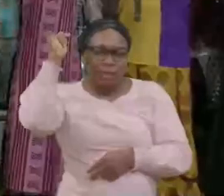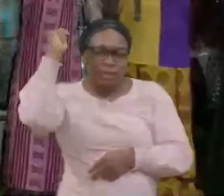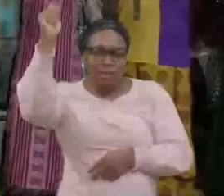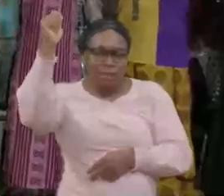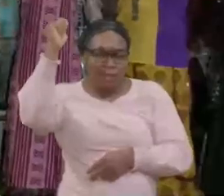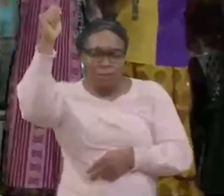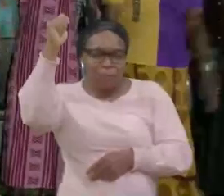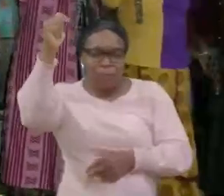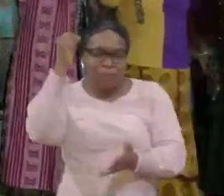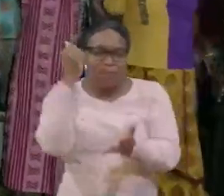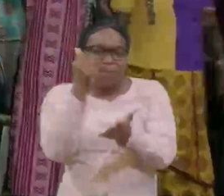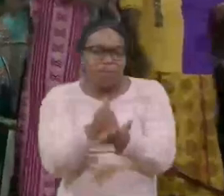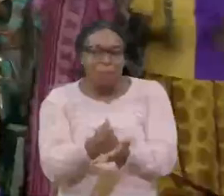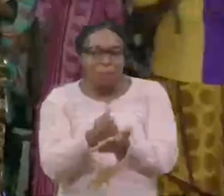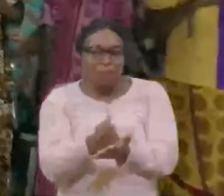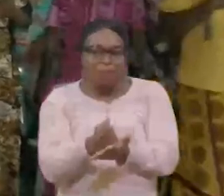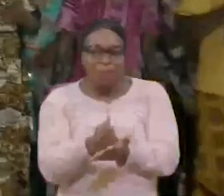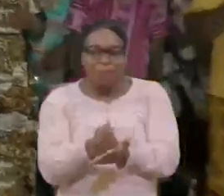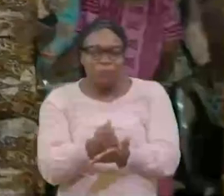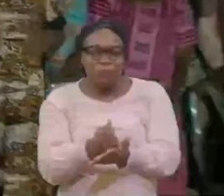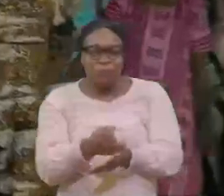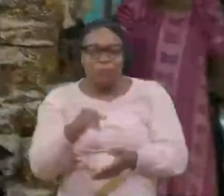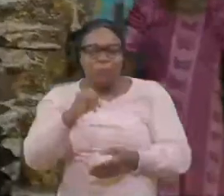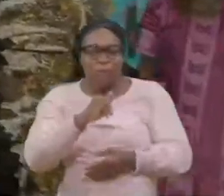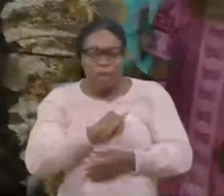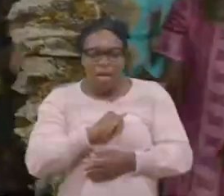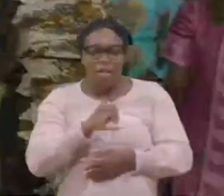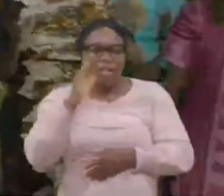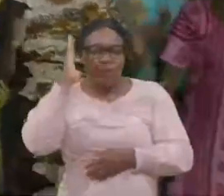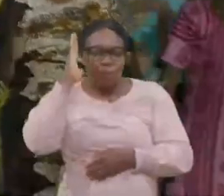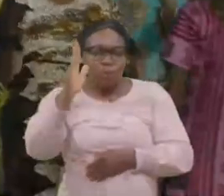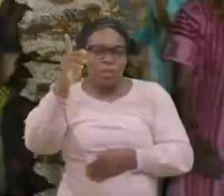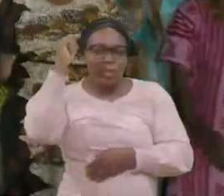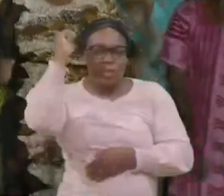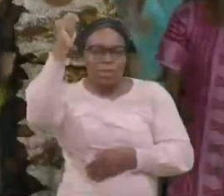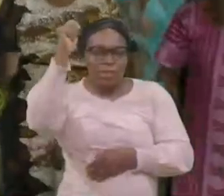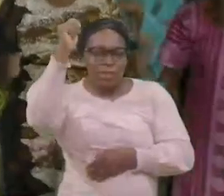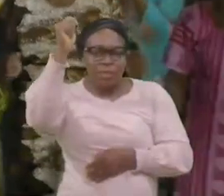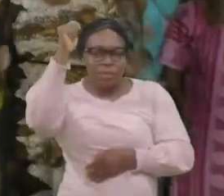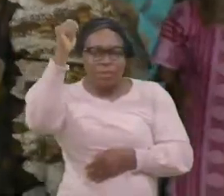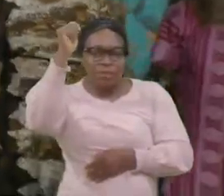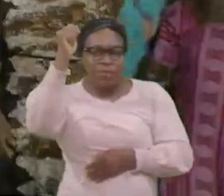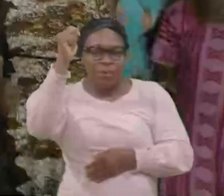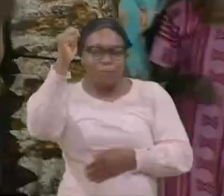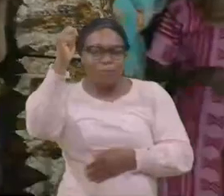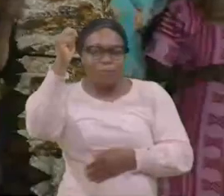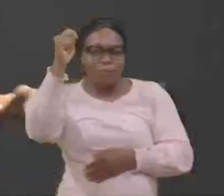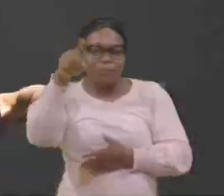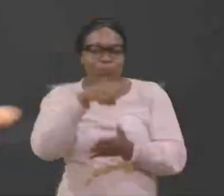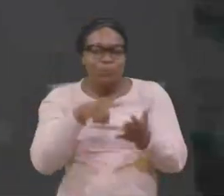je vais témoigner ce soir